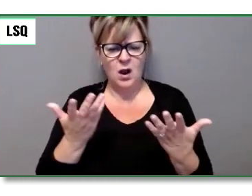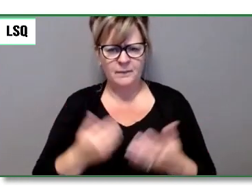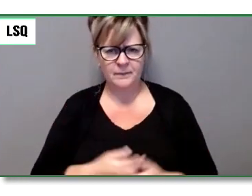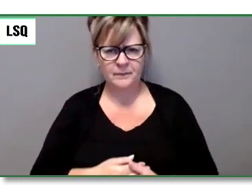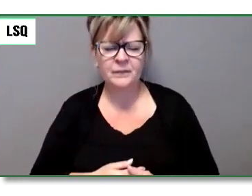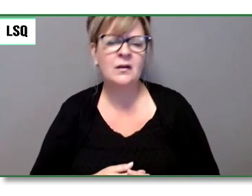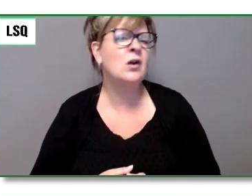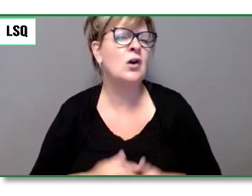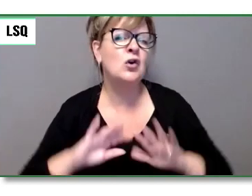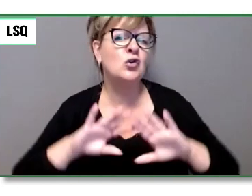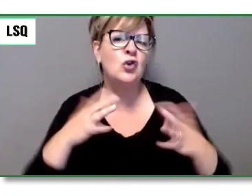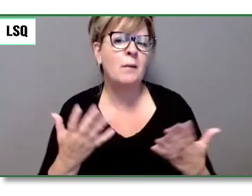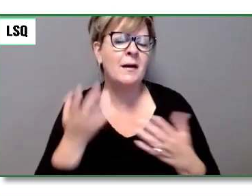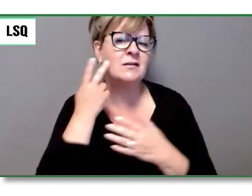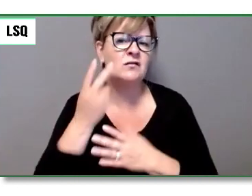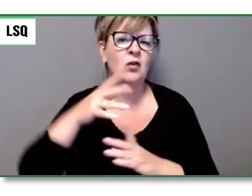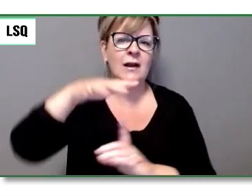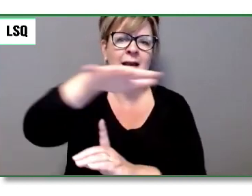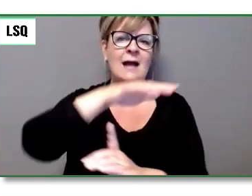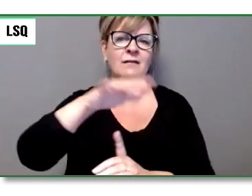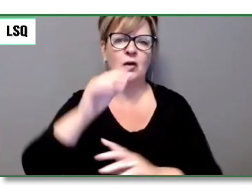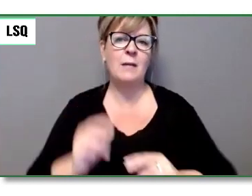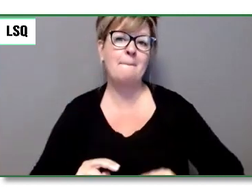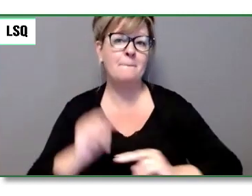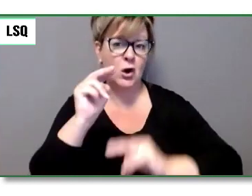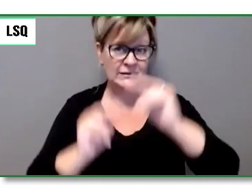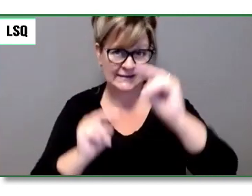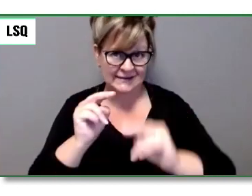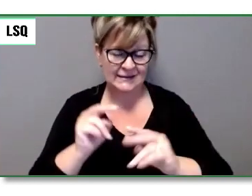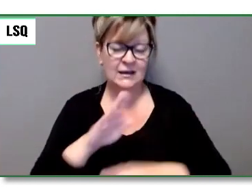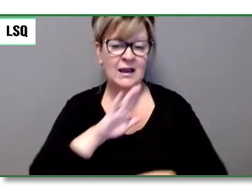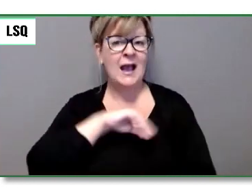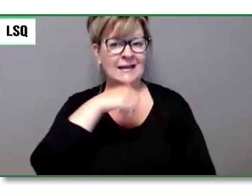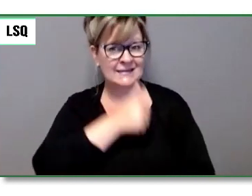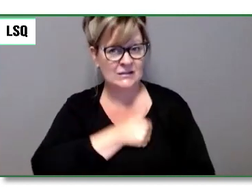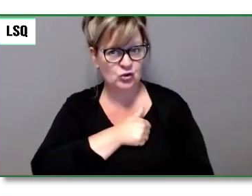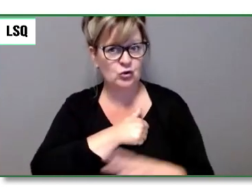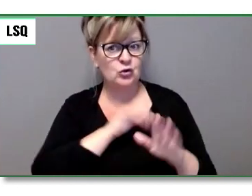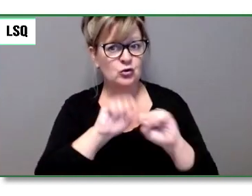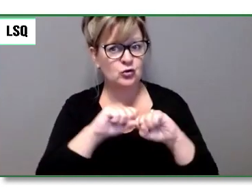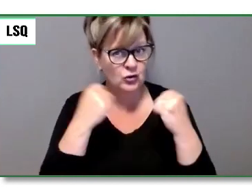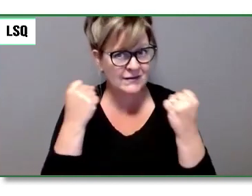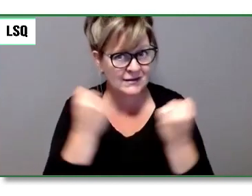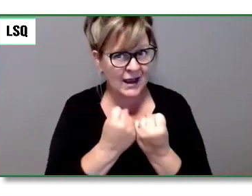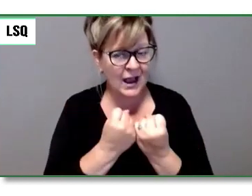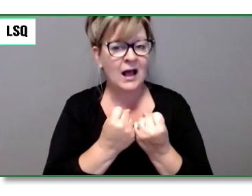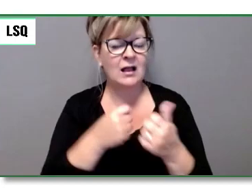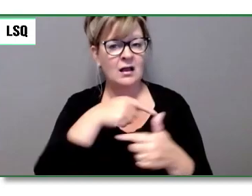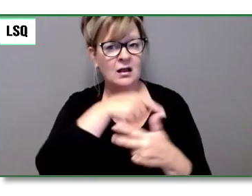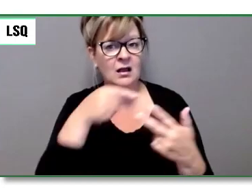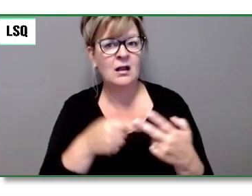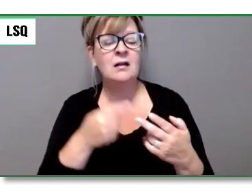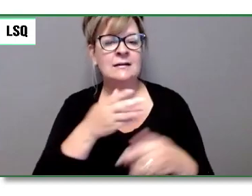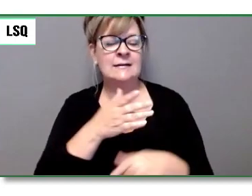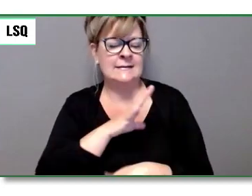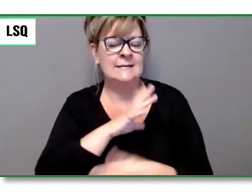à des enjeux systémiques pour les personnes handicapées et qu'est-ce qui a changé dans vos attitudes à vous.